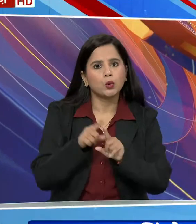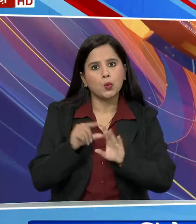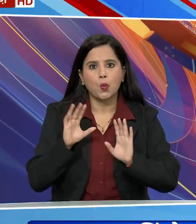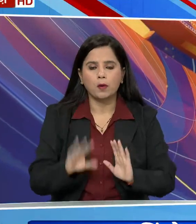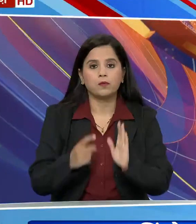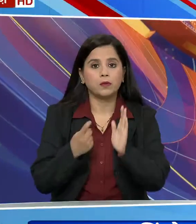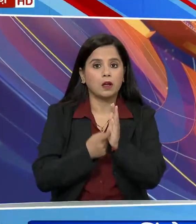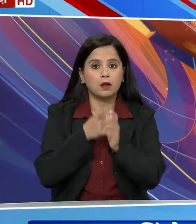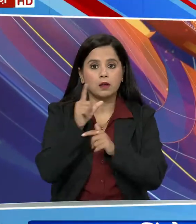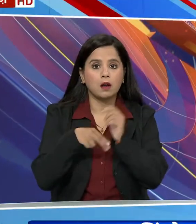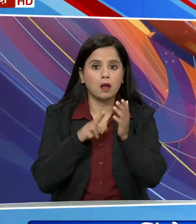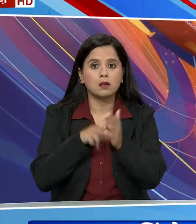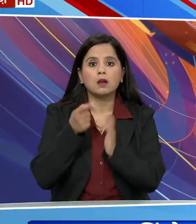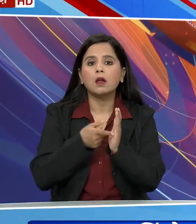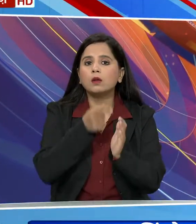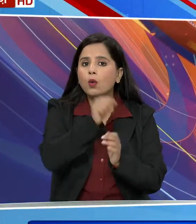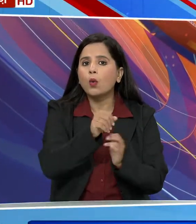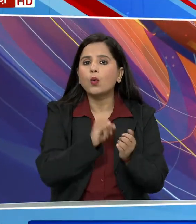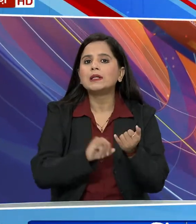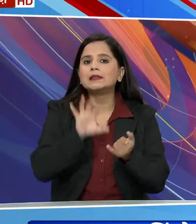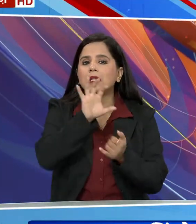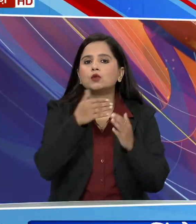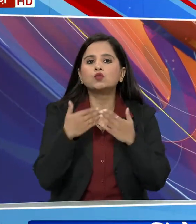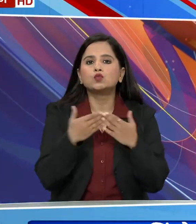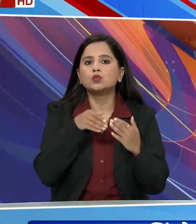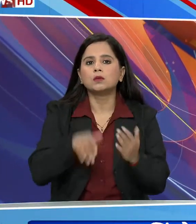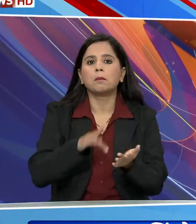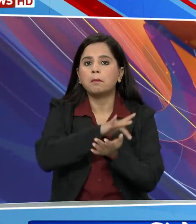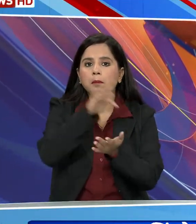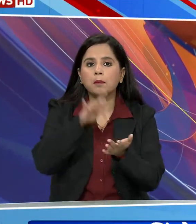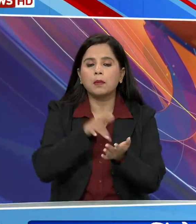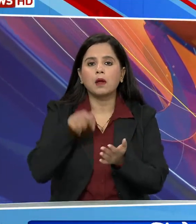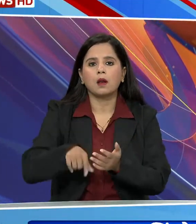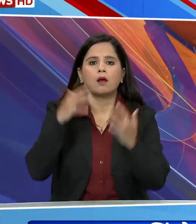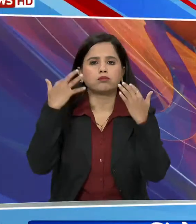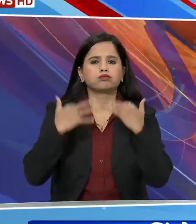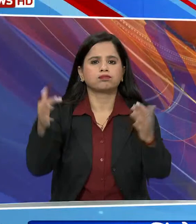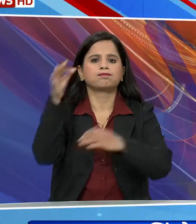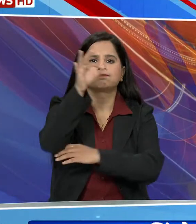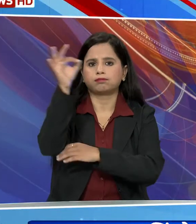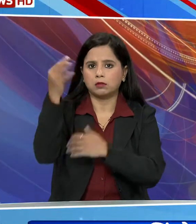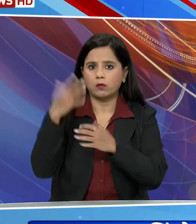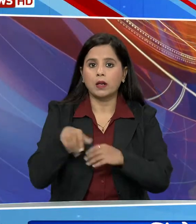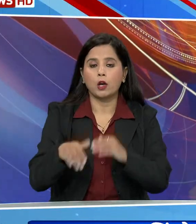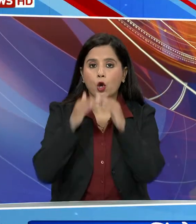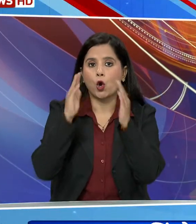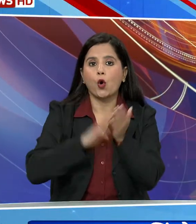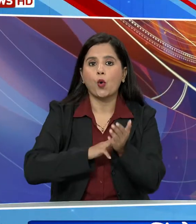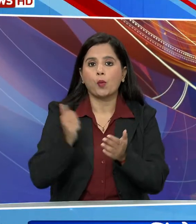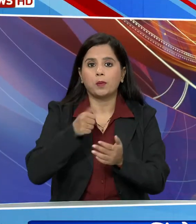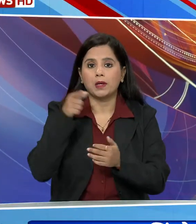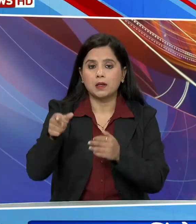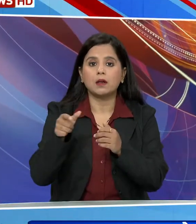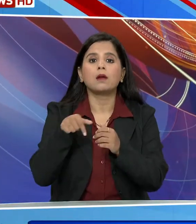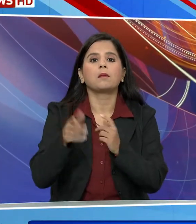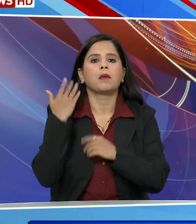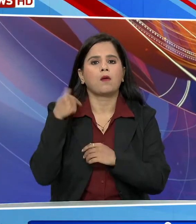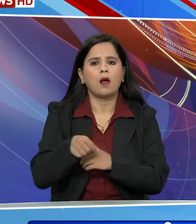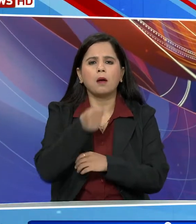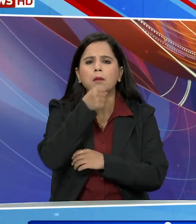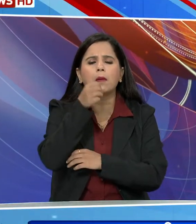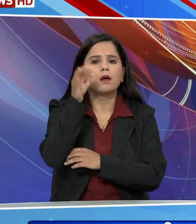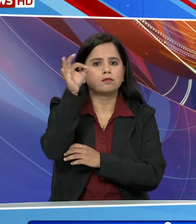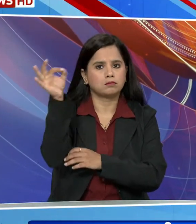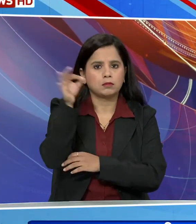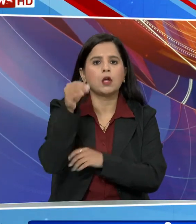रजनन गाओं के स्टेट स्कूल मैदान में आमसभा आयोजित की गई जिससे ग्रेमंत्री आमित्शा सम्मोधित